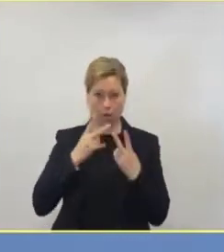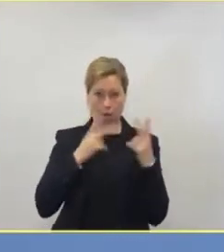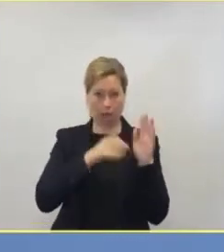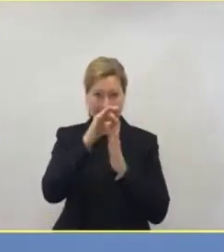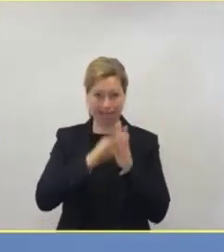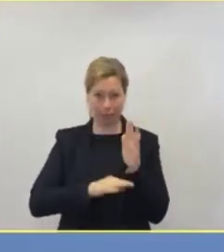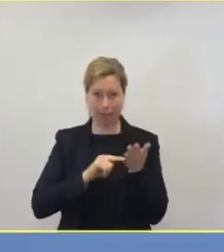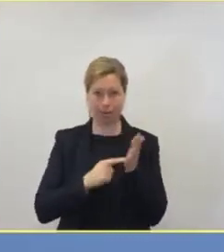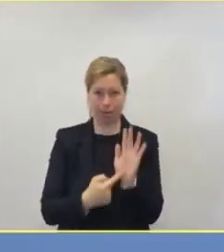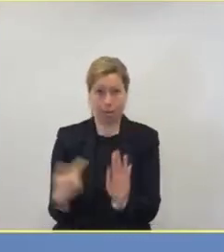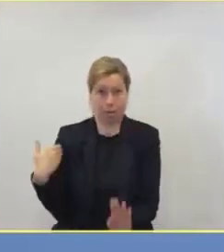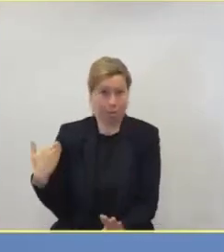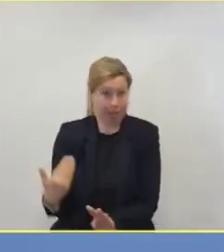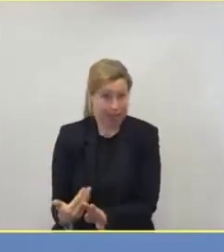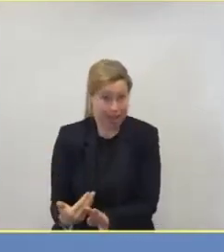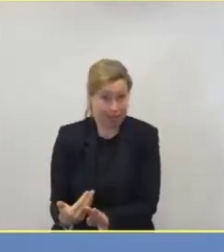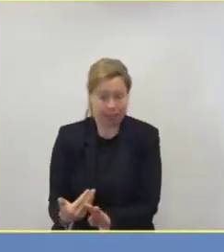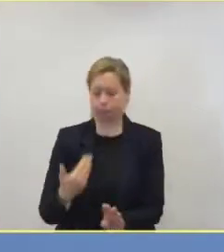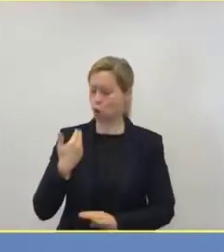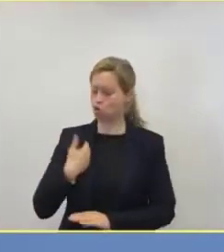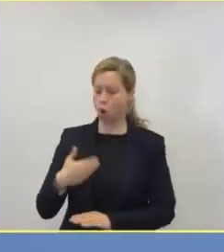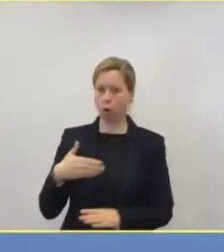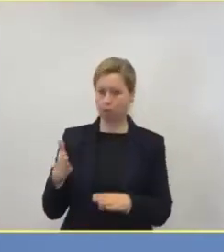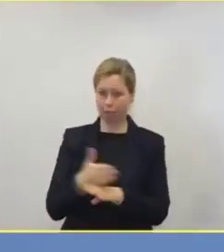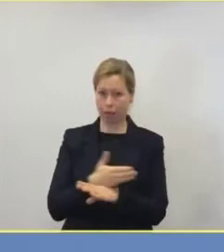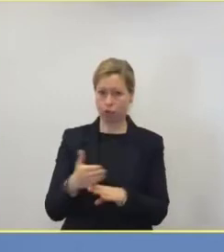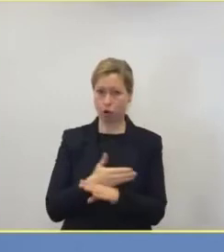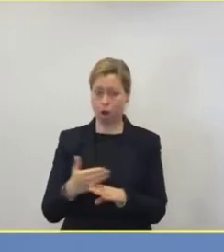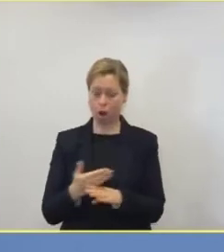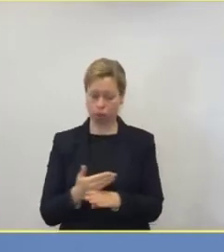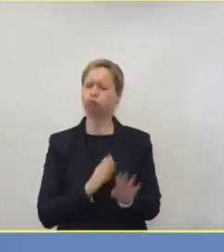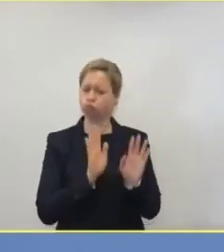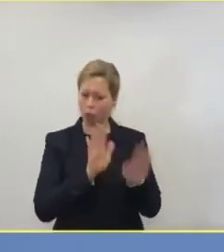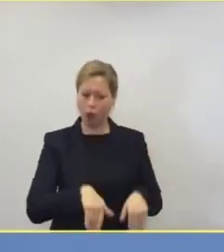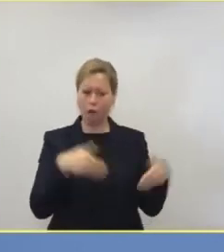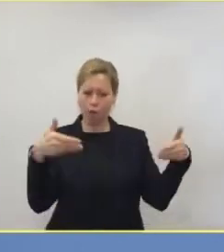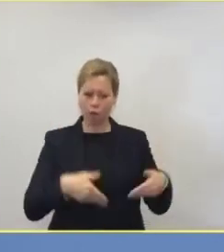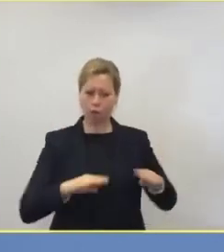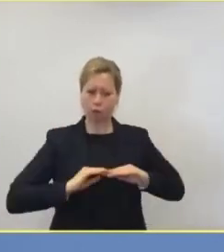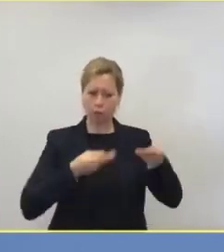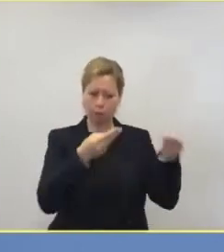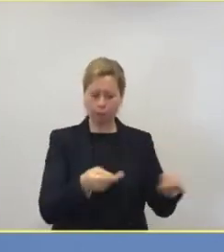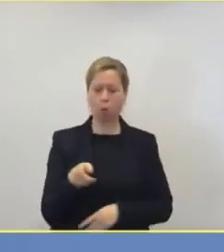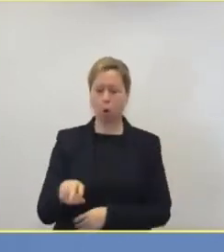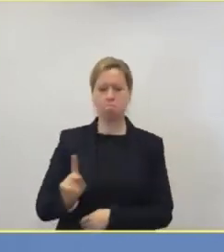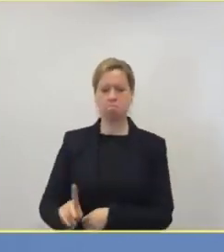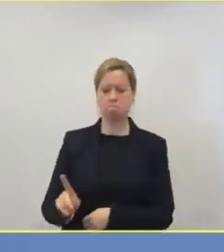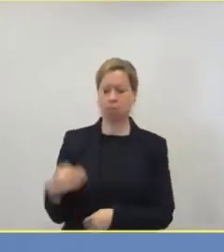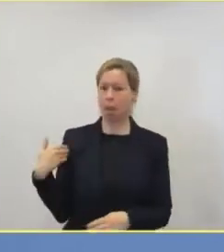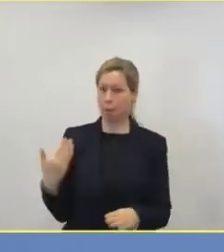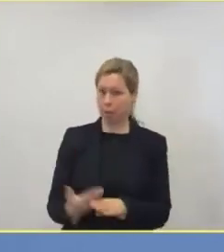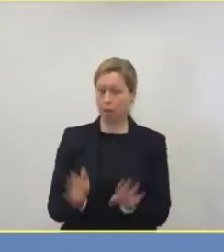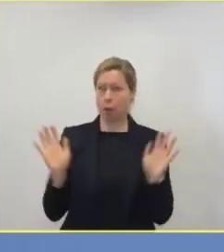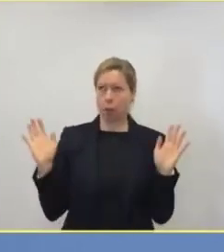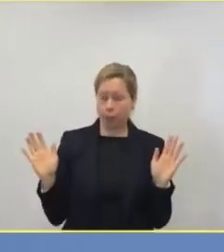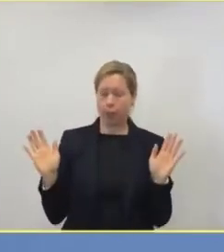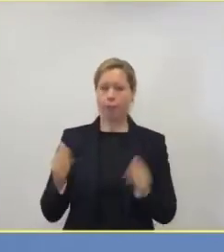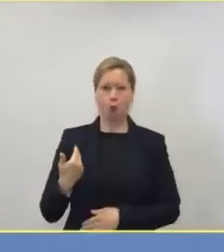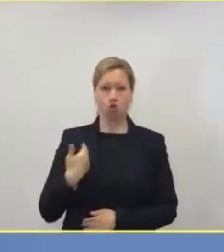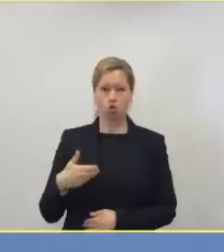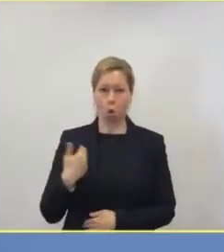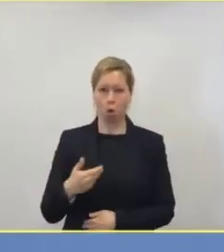dass wir in Deutschland entscheiden müssen, welcher Patient ein Intensivbett bekommt und wer nicht. Und ich bin auch sicher, dass wir vor dieser